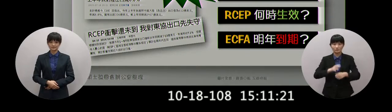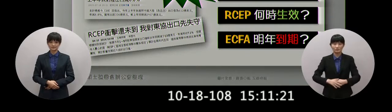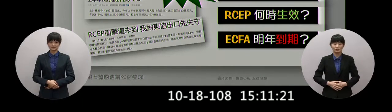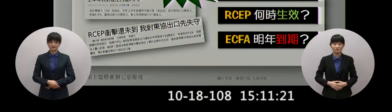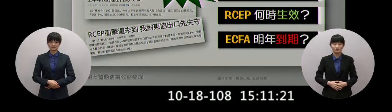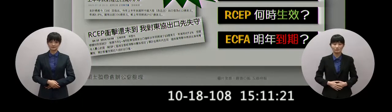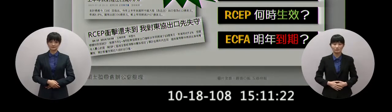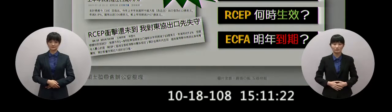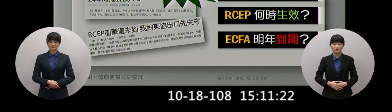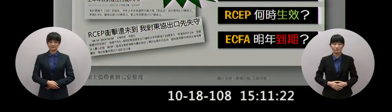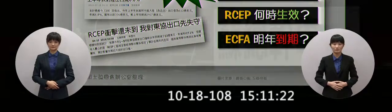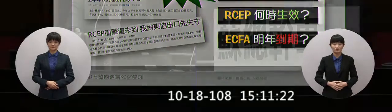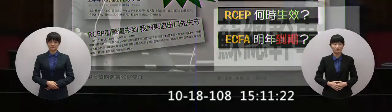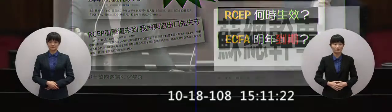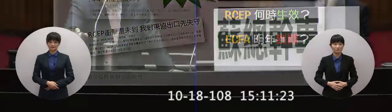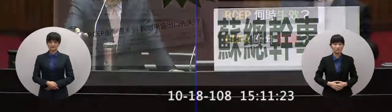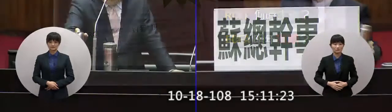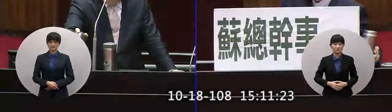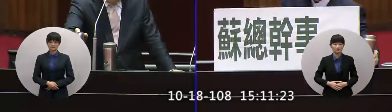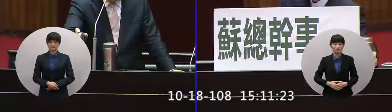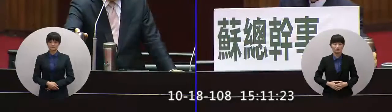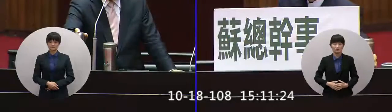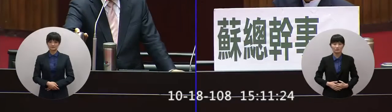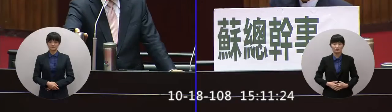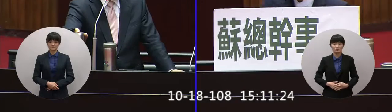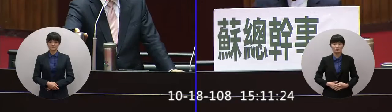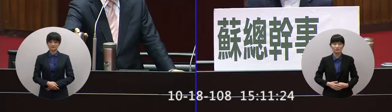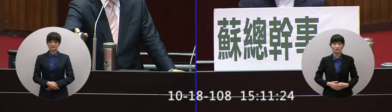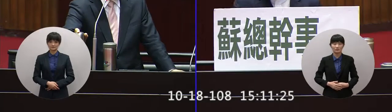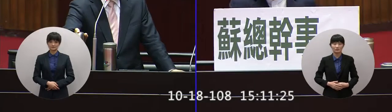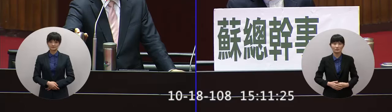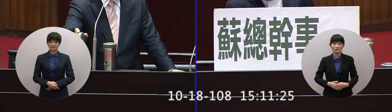時間再停一下請陳主委